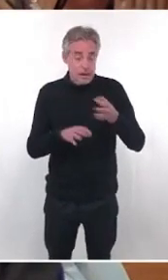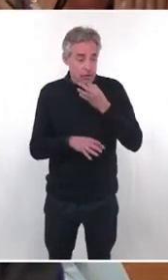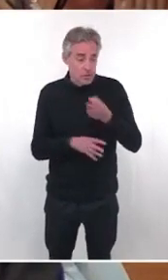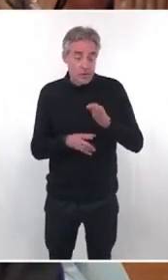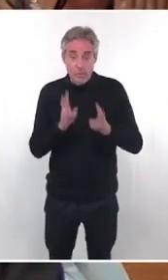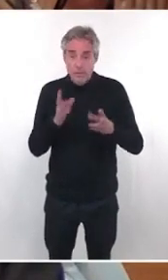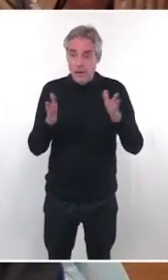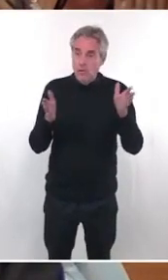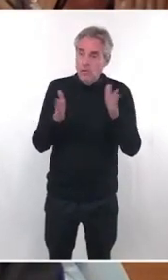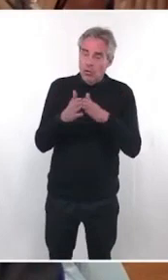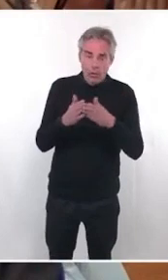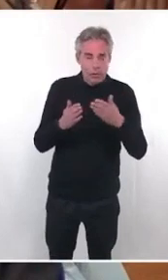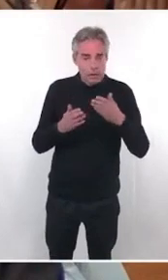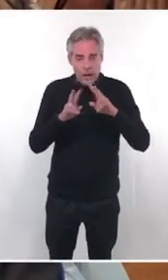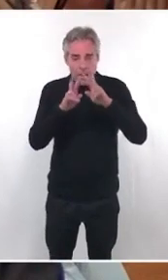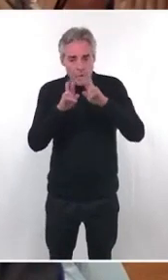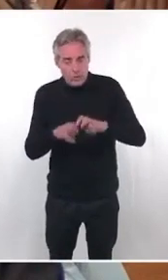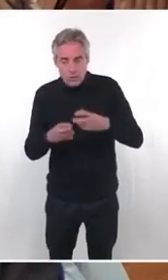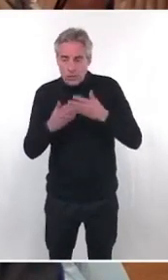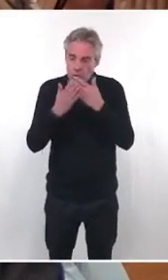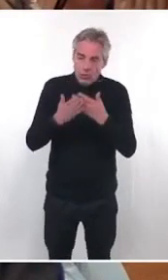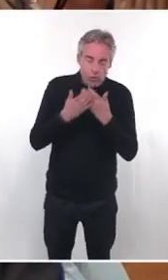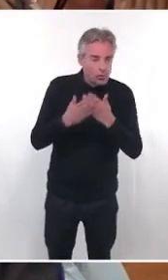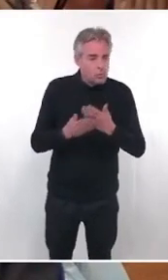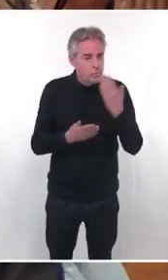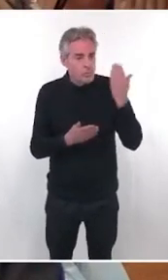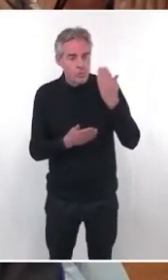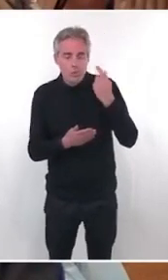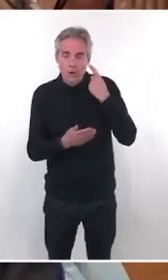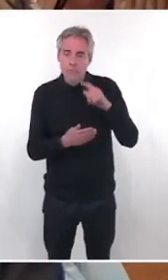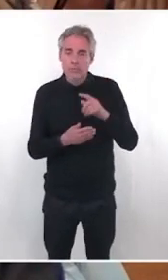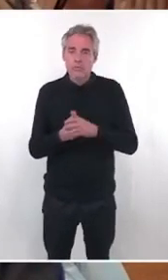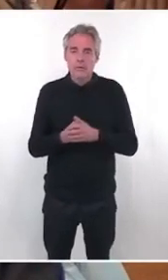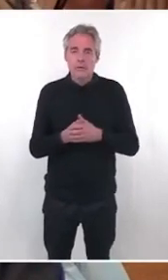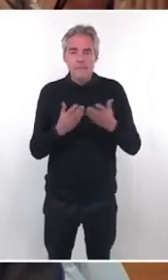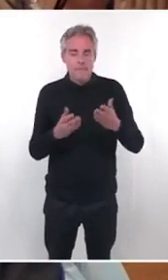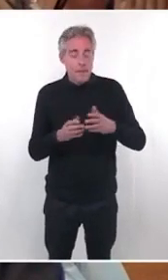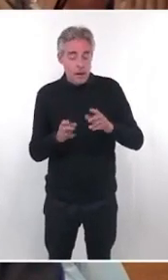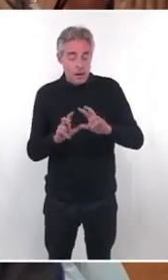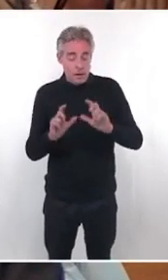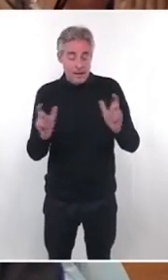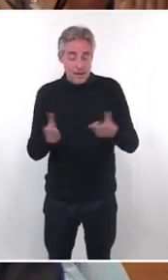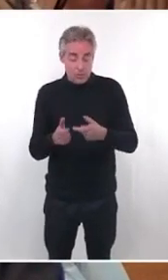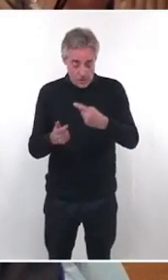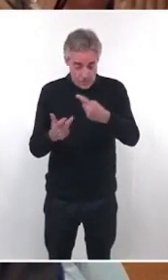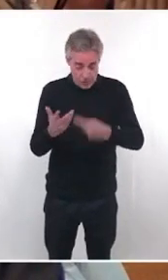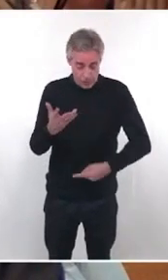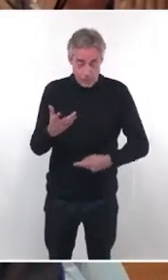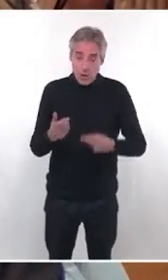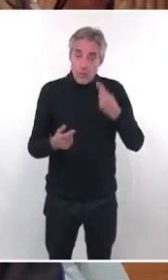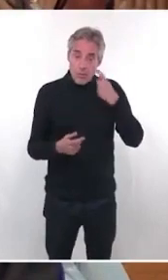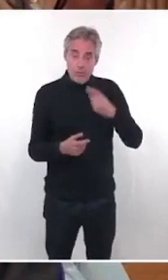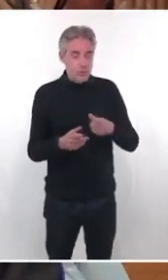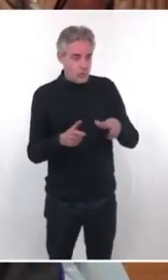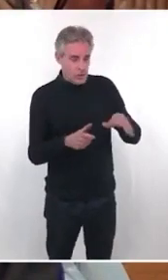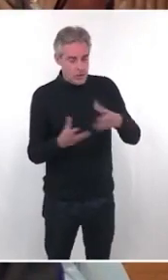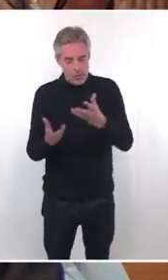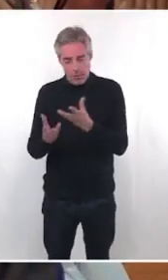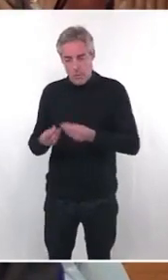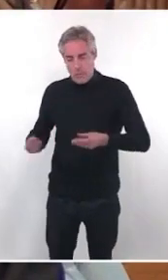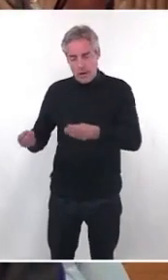demander les études nécessaires, les diagnostics nécessaires, à la fois pour rassurer